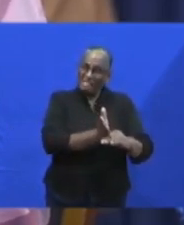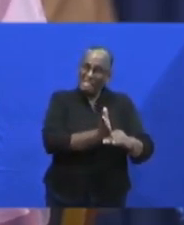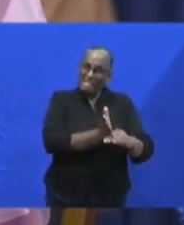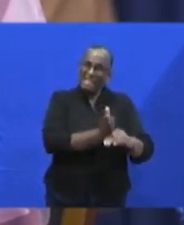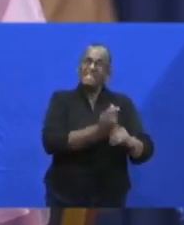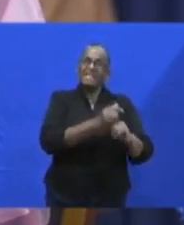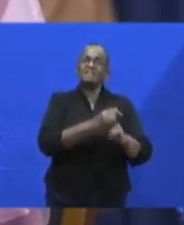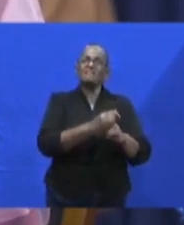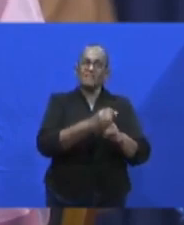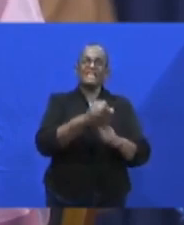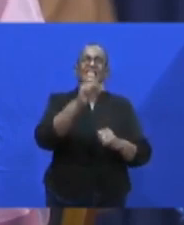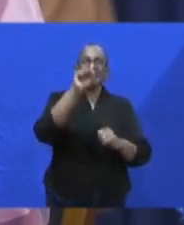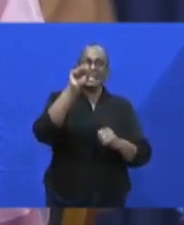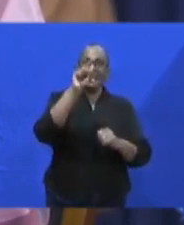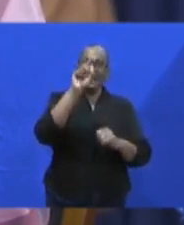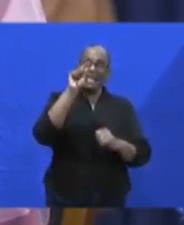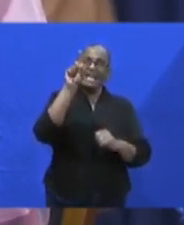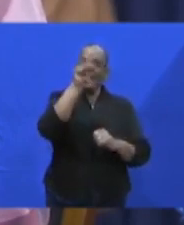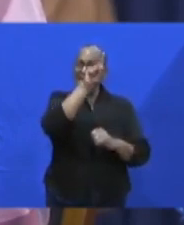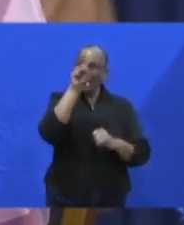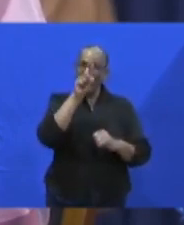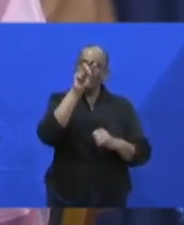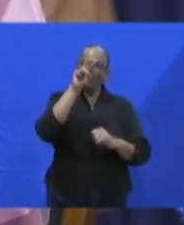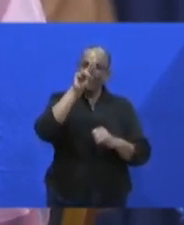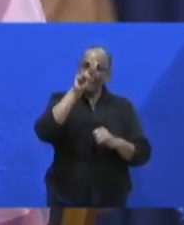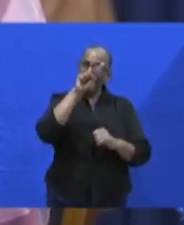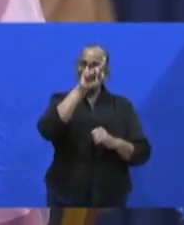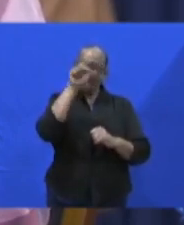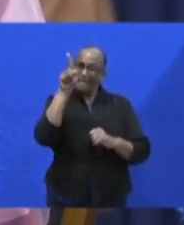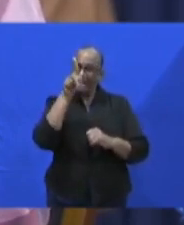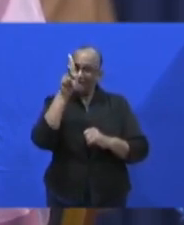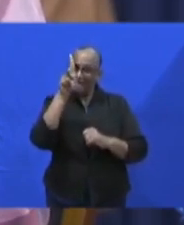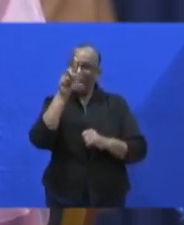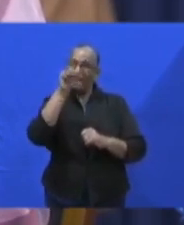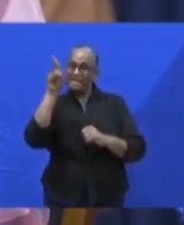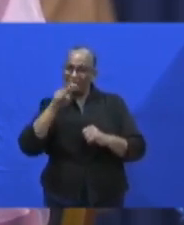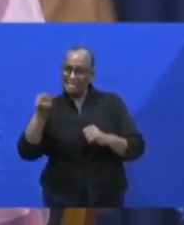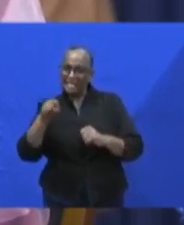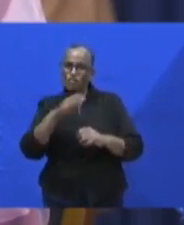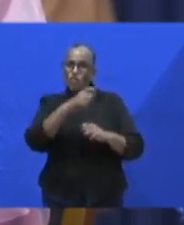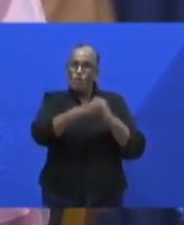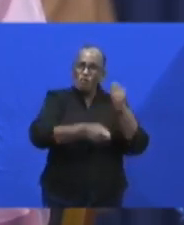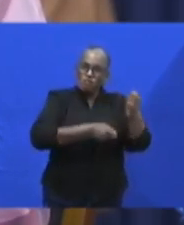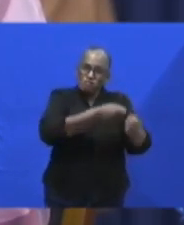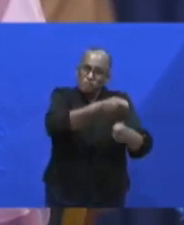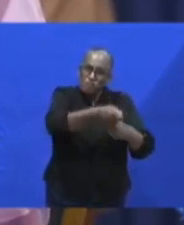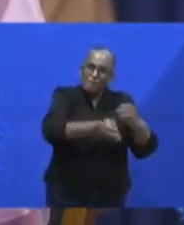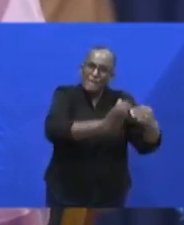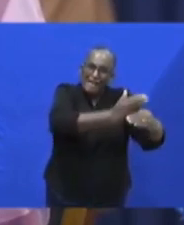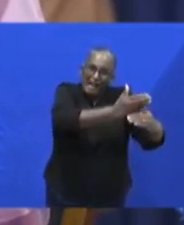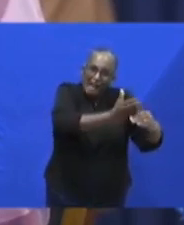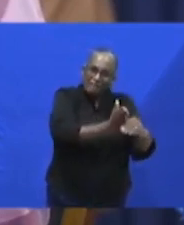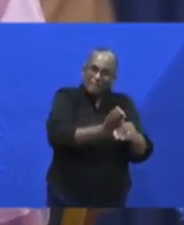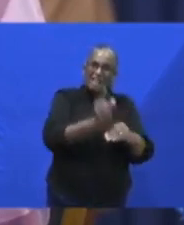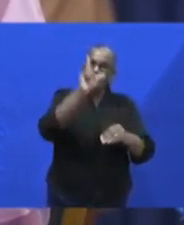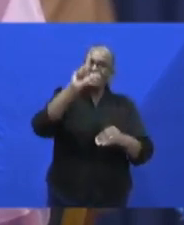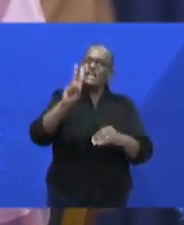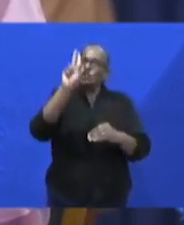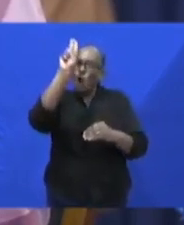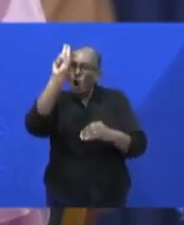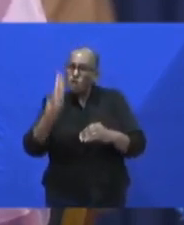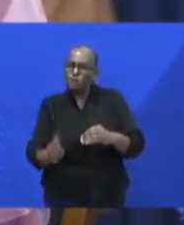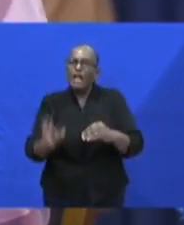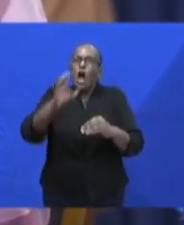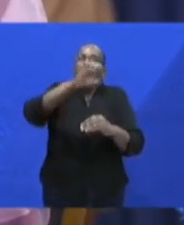het St. Vincentius ziekenhuis en zijn op de verpleegafdeling van het Slanshospitaal.